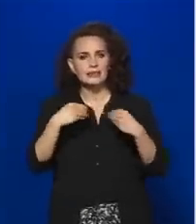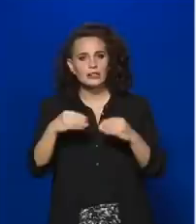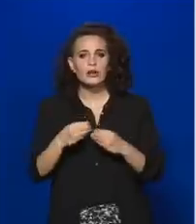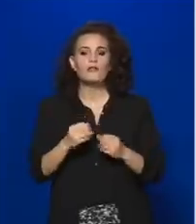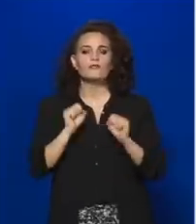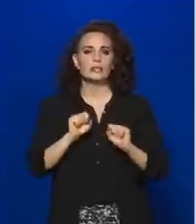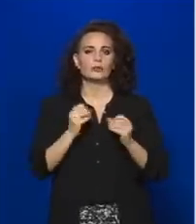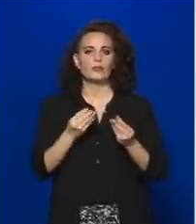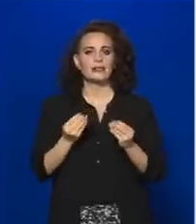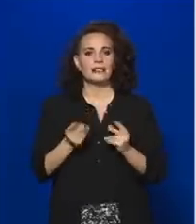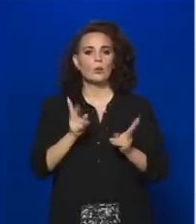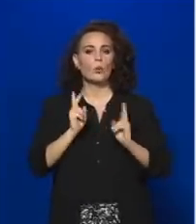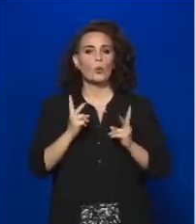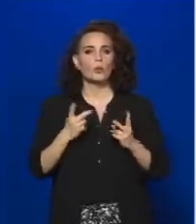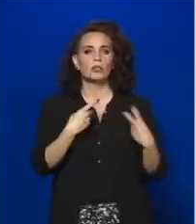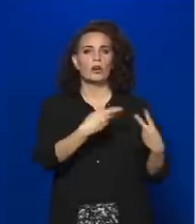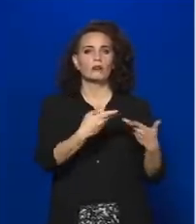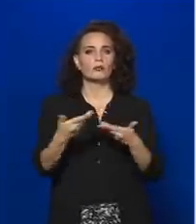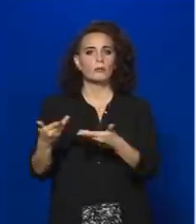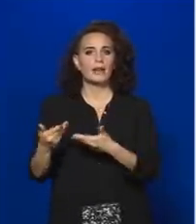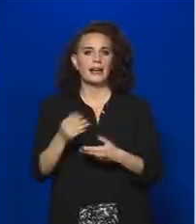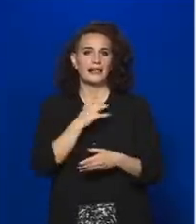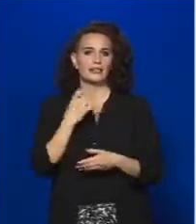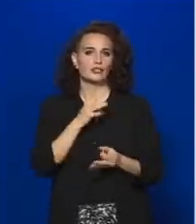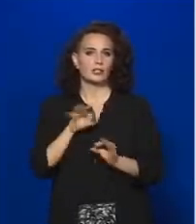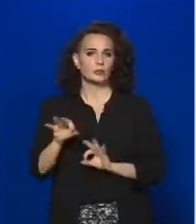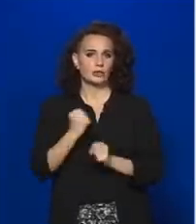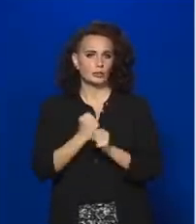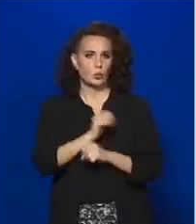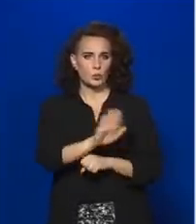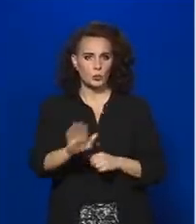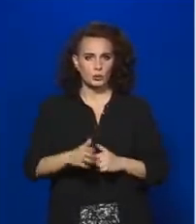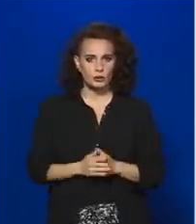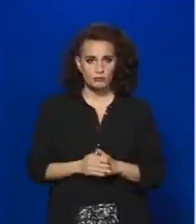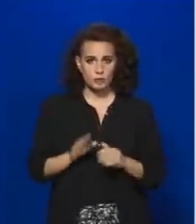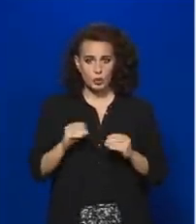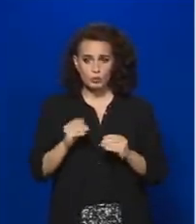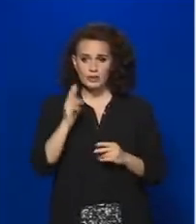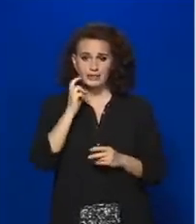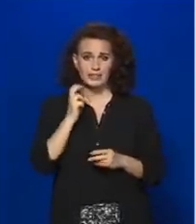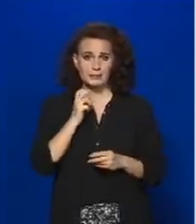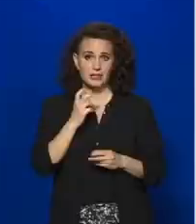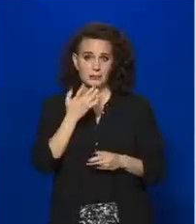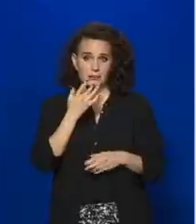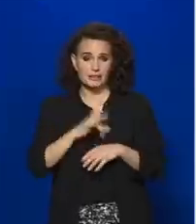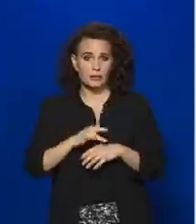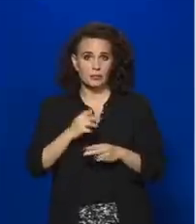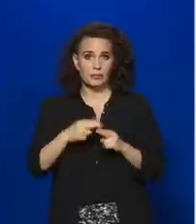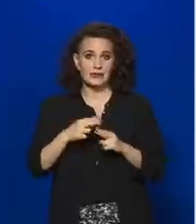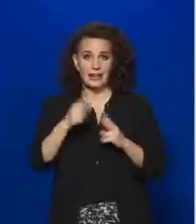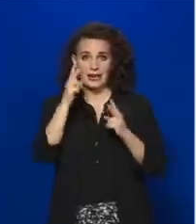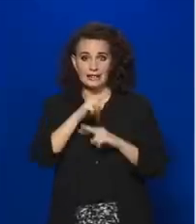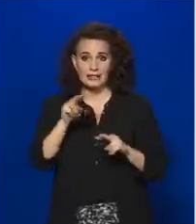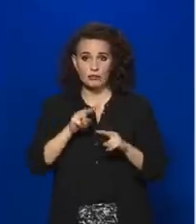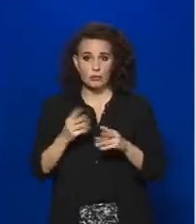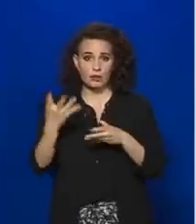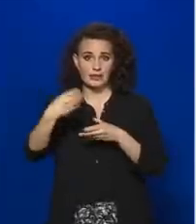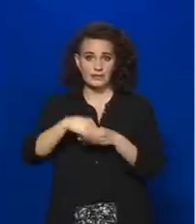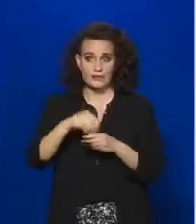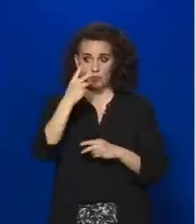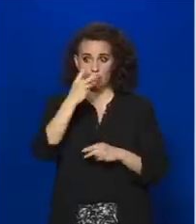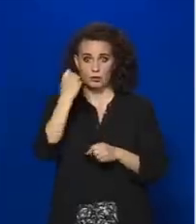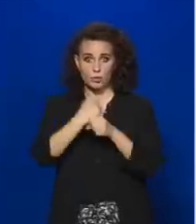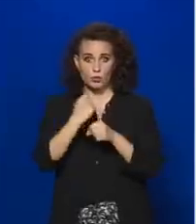védőfelszerelés az egészségügyi dolgozókhoz? Sok intézményben nem hordhatnak maszkot a betegellátásban közvetlenül résztvevő